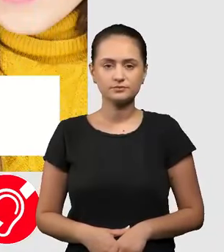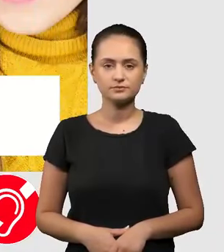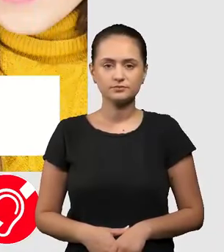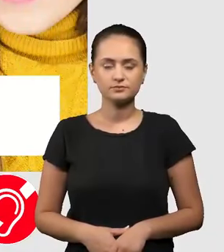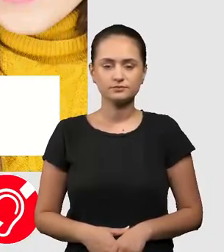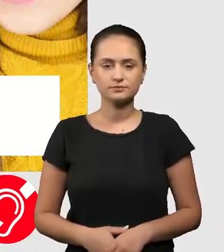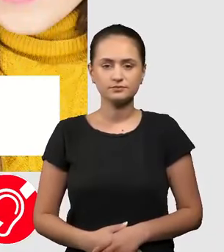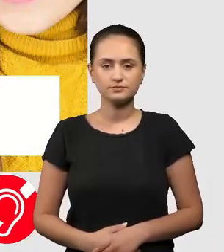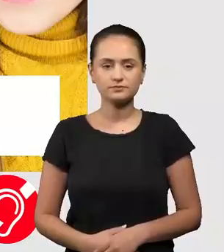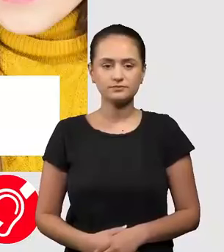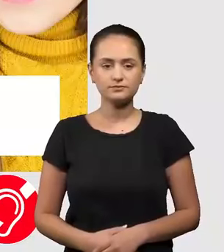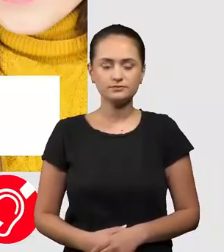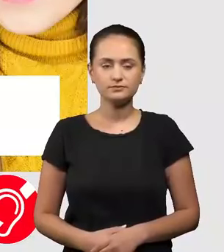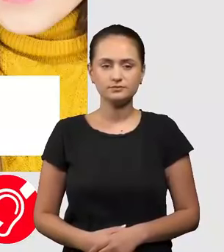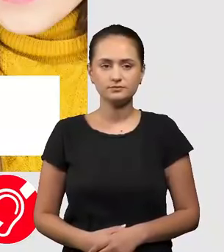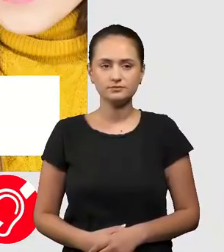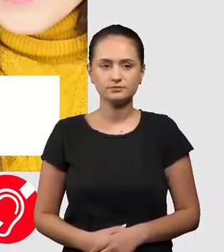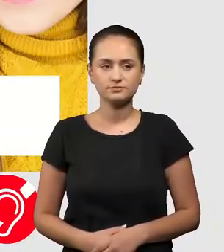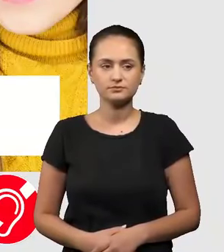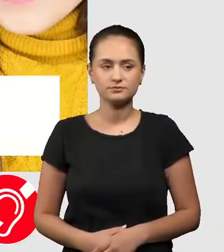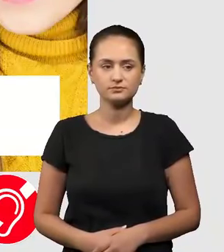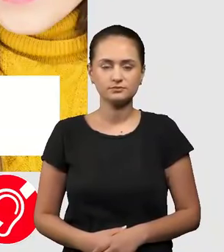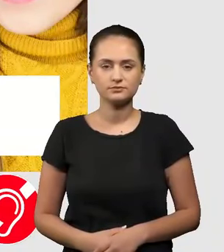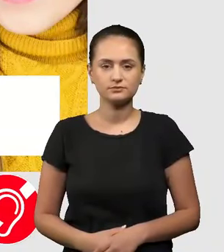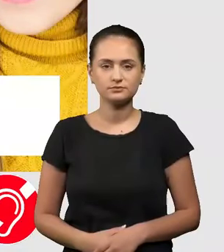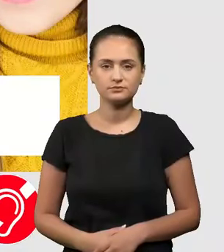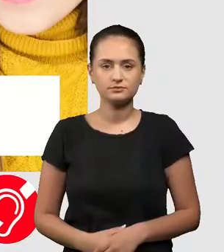Andreea, ce au transmis mai exact șefii CIA?